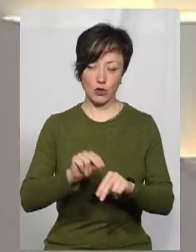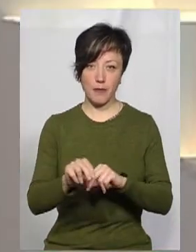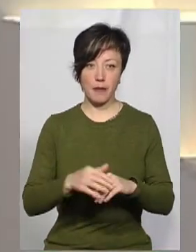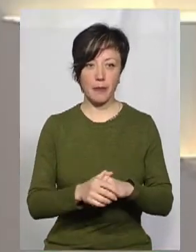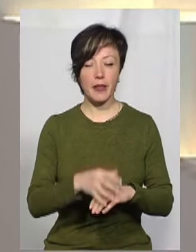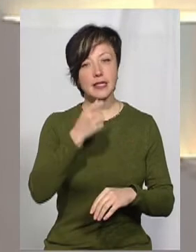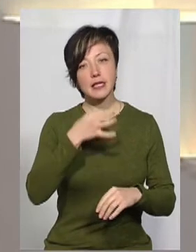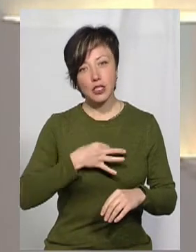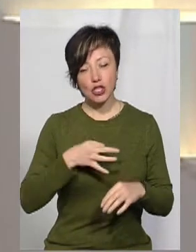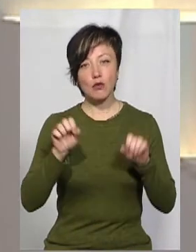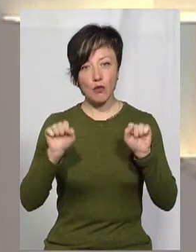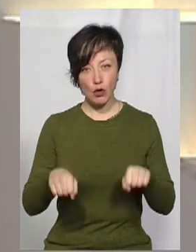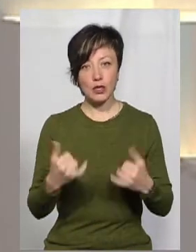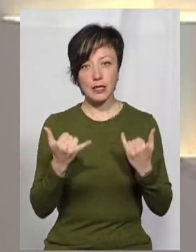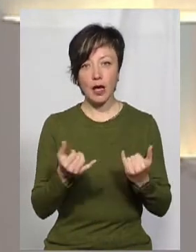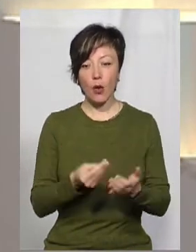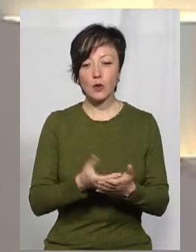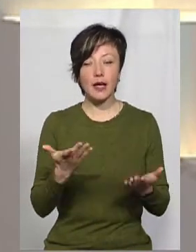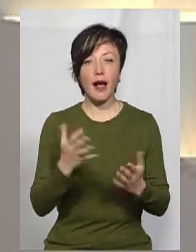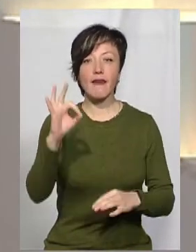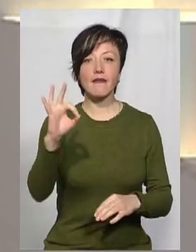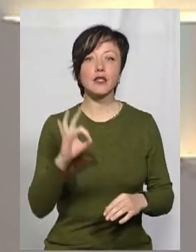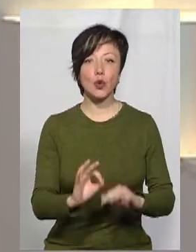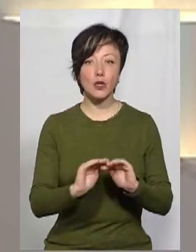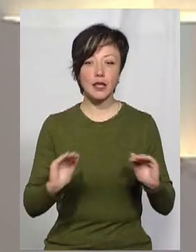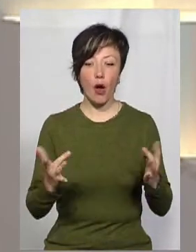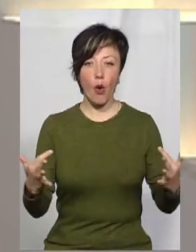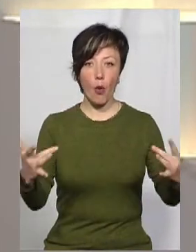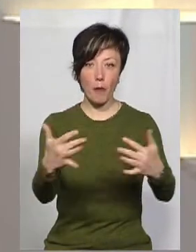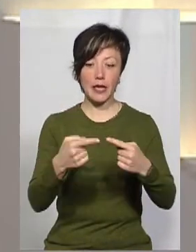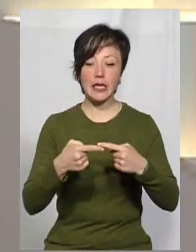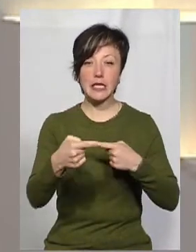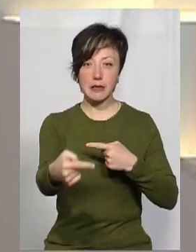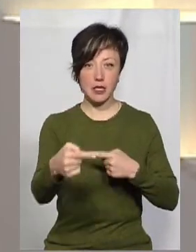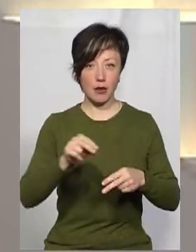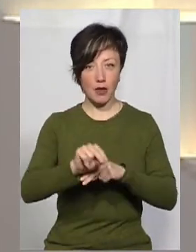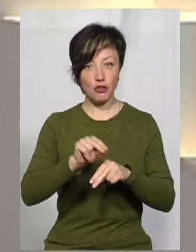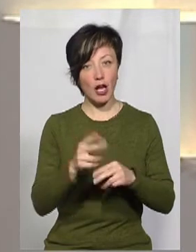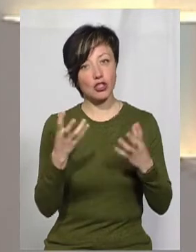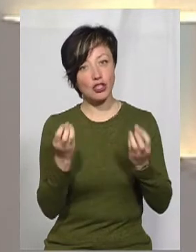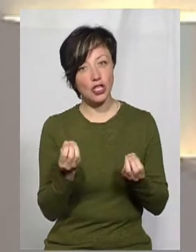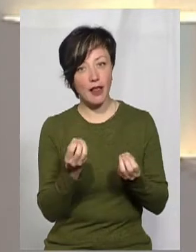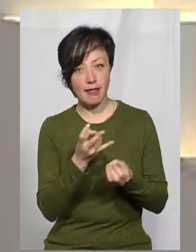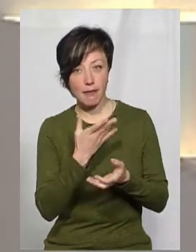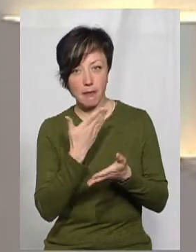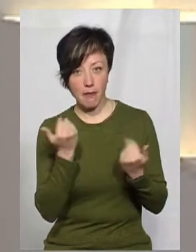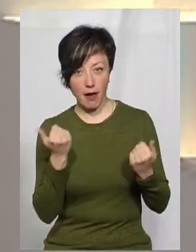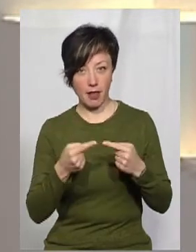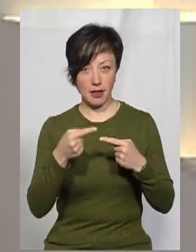Ельміро, скажіть, чи можна зараз оцінити, який відсоток учнів охоплений дистанційним навчанням, а який, можливо, ні?